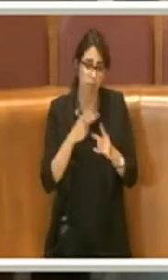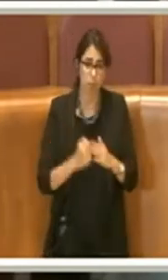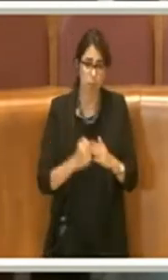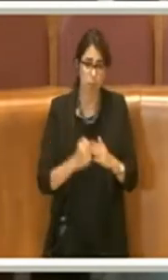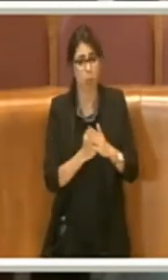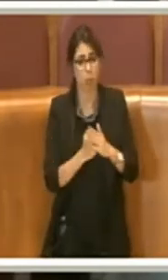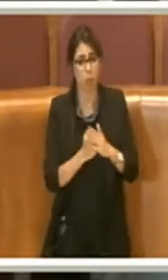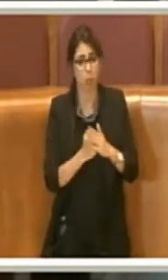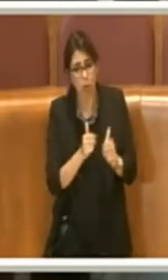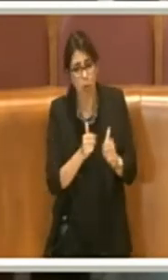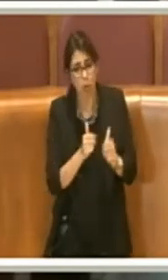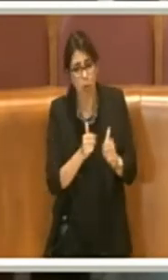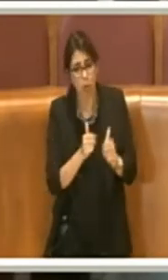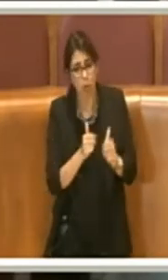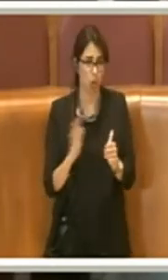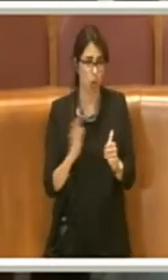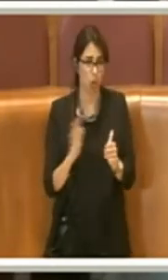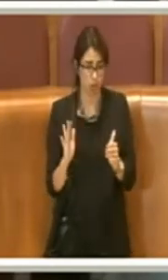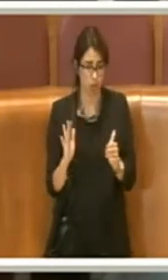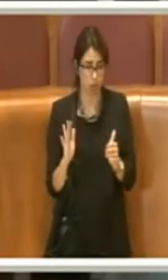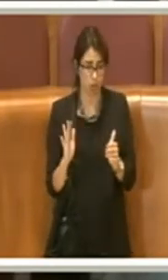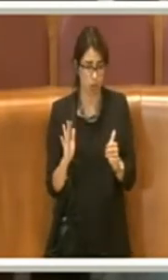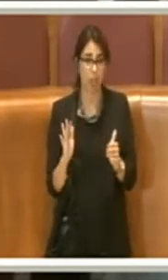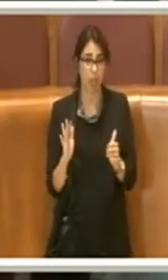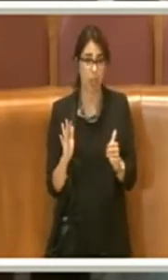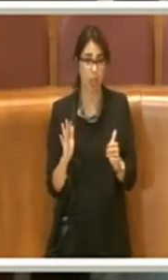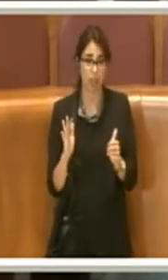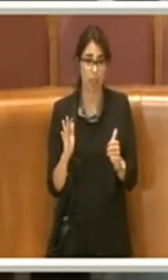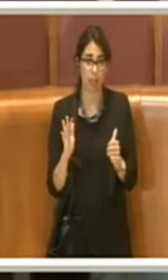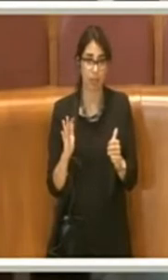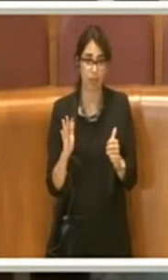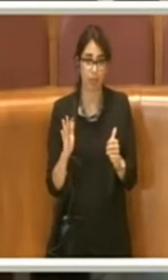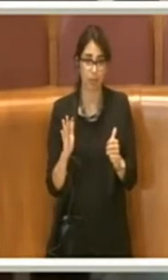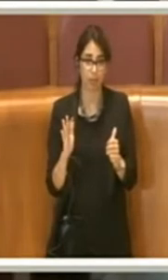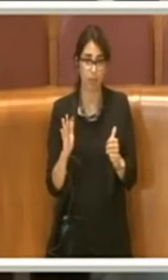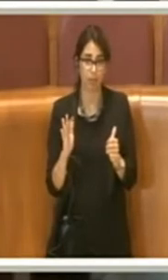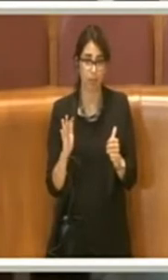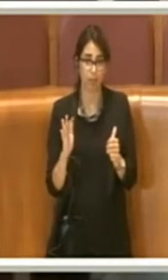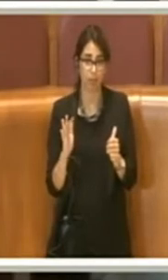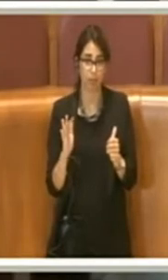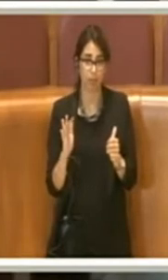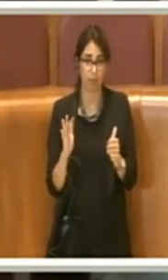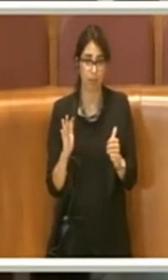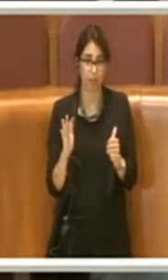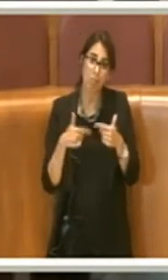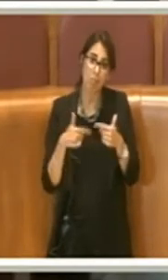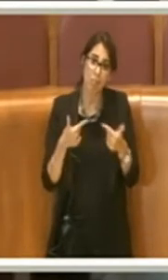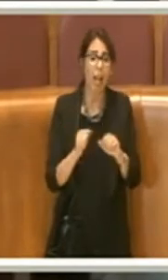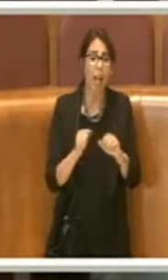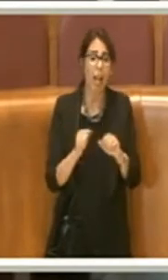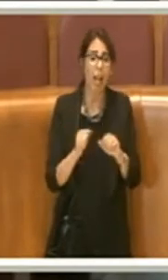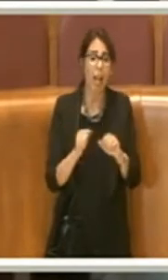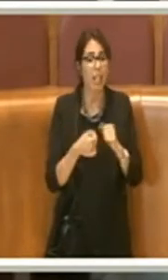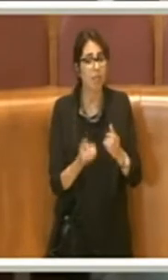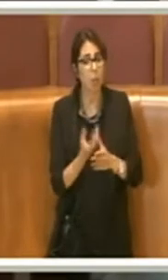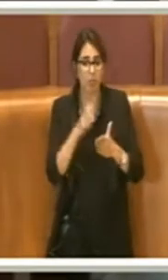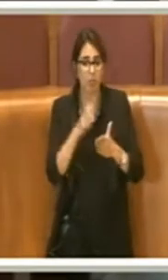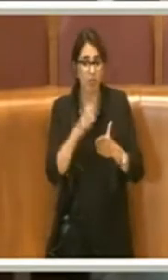diminuendo o annullando quelli che sono gli oneri a carico delle attività produttive, ricordo